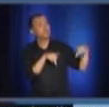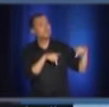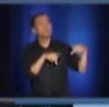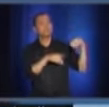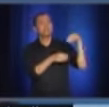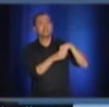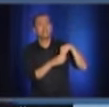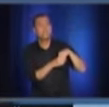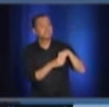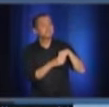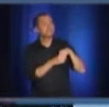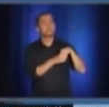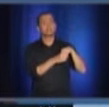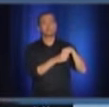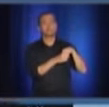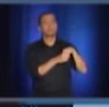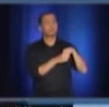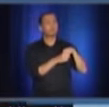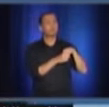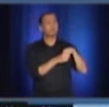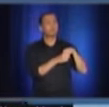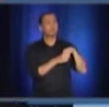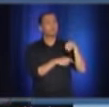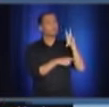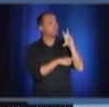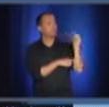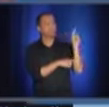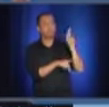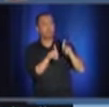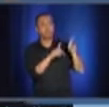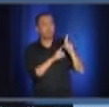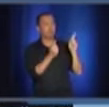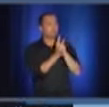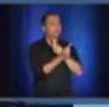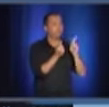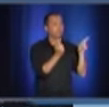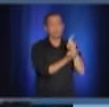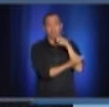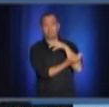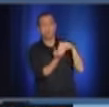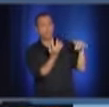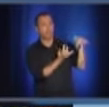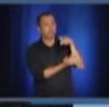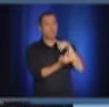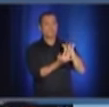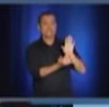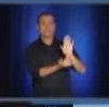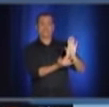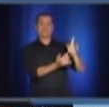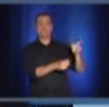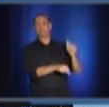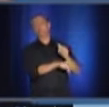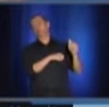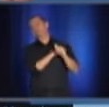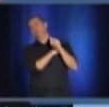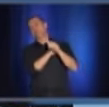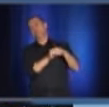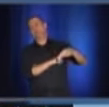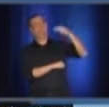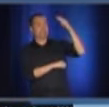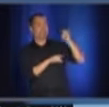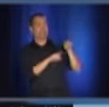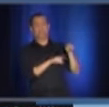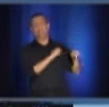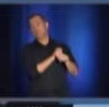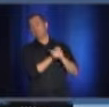Comparer cela à une fête à l'intérieur avec 30 personnes. Le genre d'interaction, c'est très différent, vous